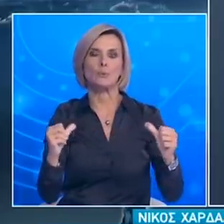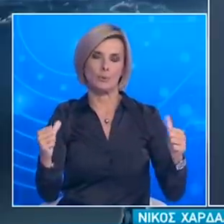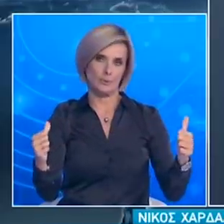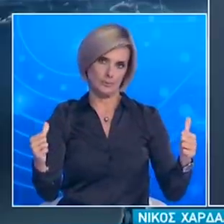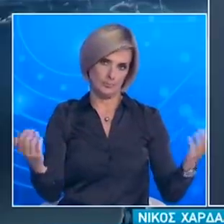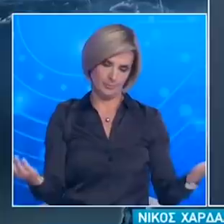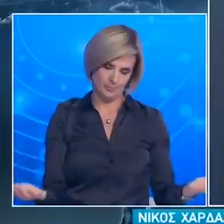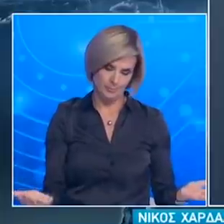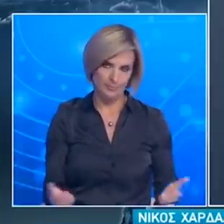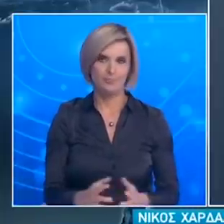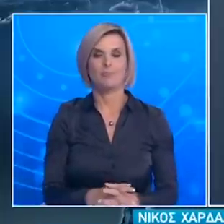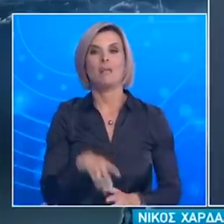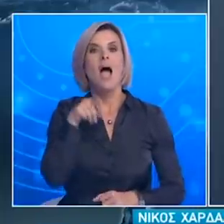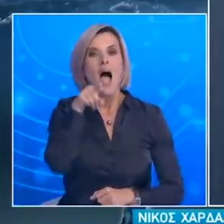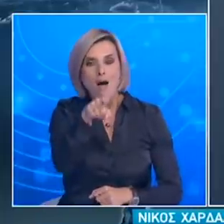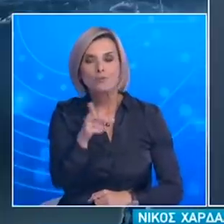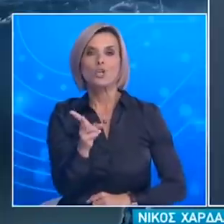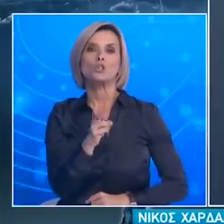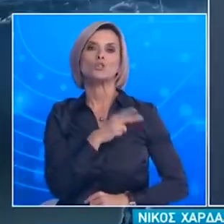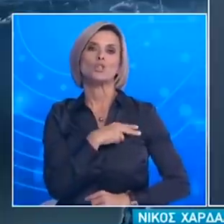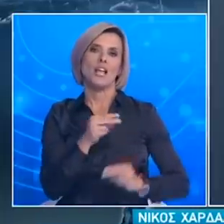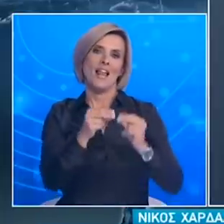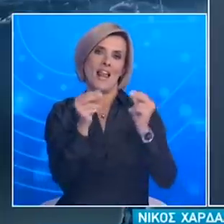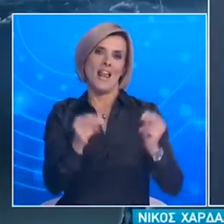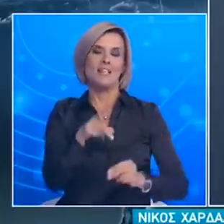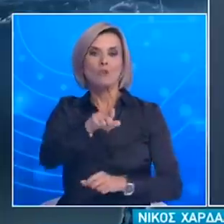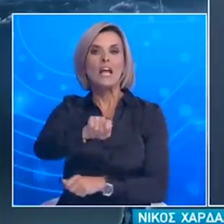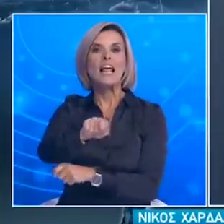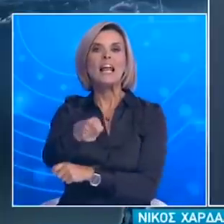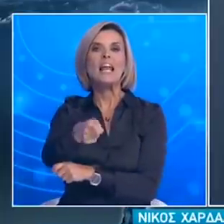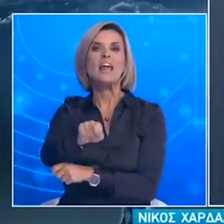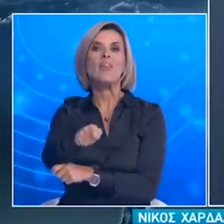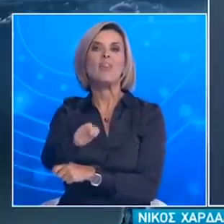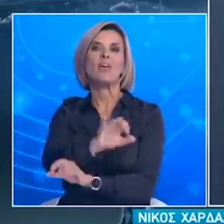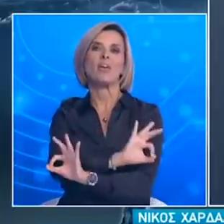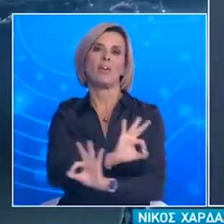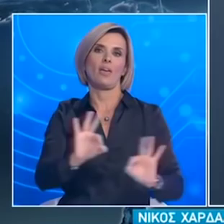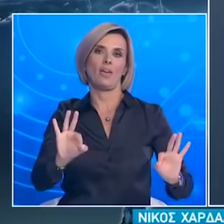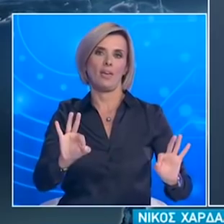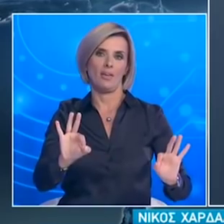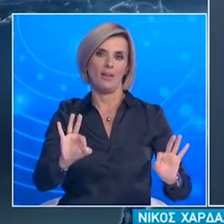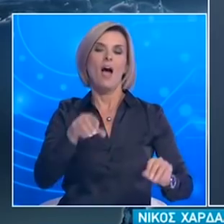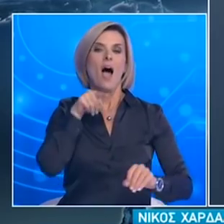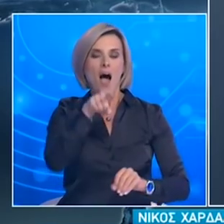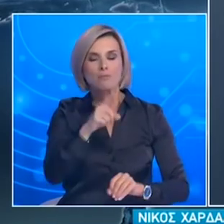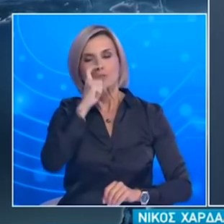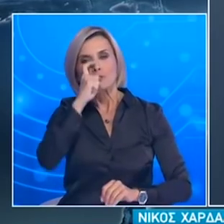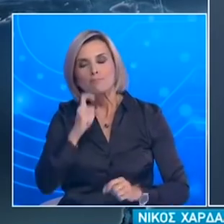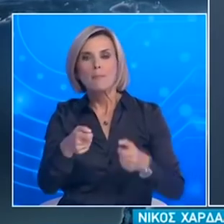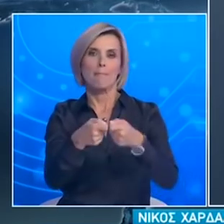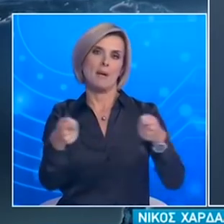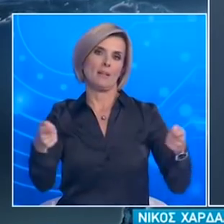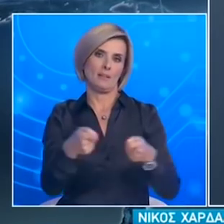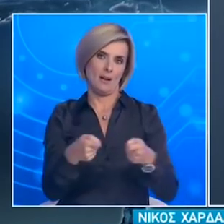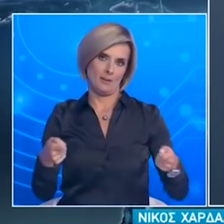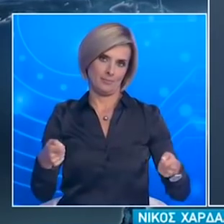μεταδίδεται αυτό είναι το κλειδί και η απάντηση σε οτιδήποτε μέτρο είναι η τήρηση των συγκεκριμένων εκ μέρους μας